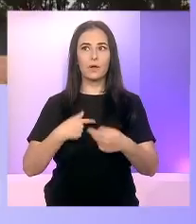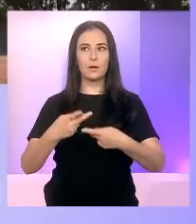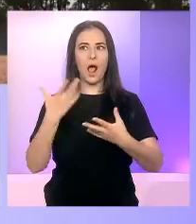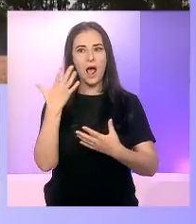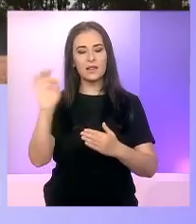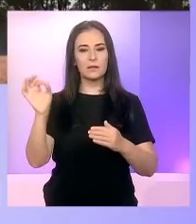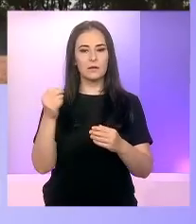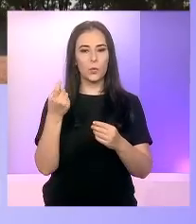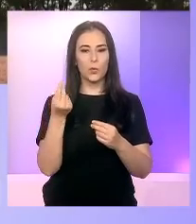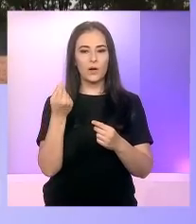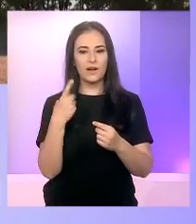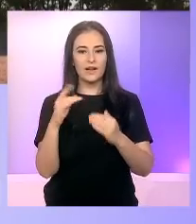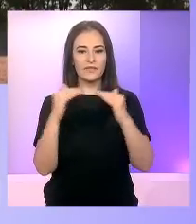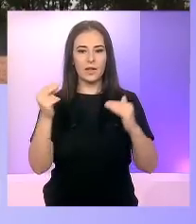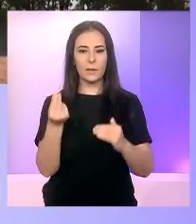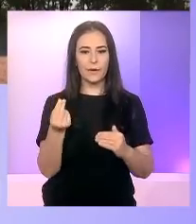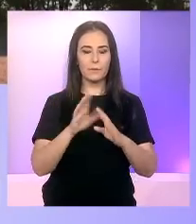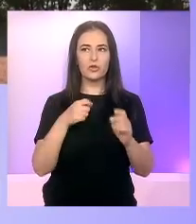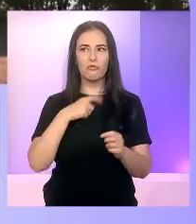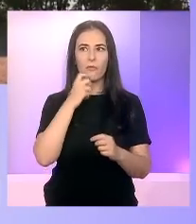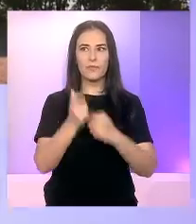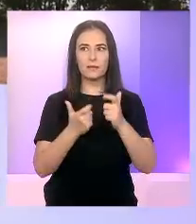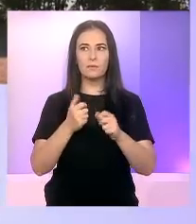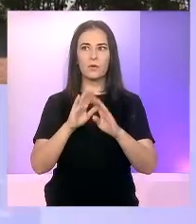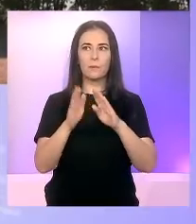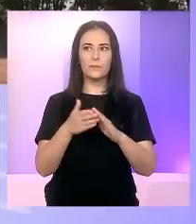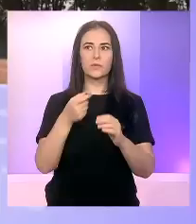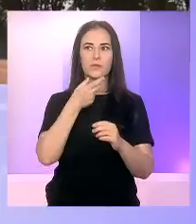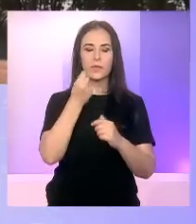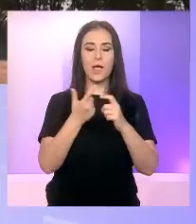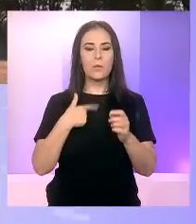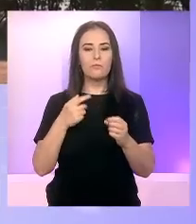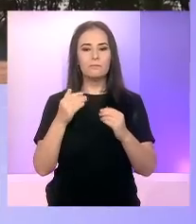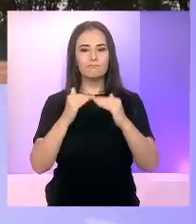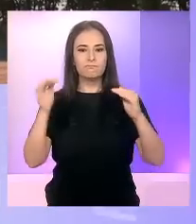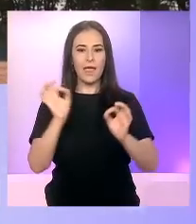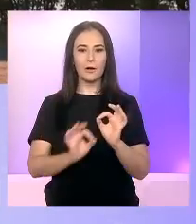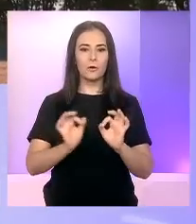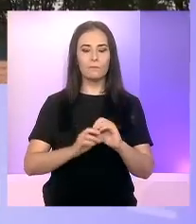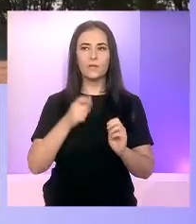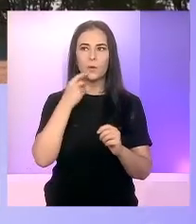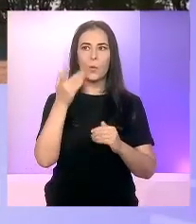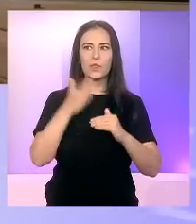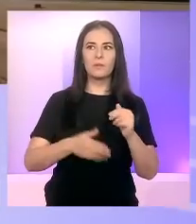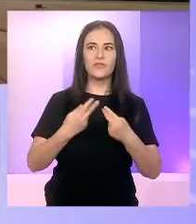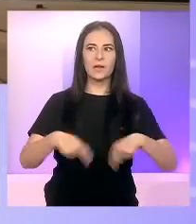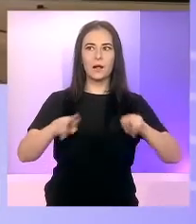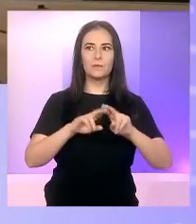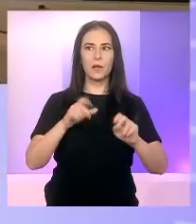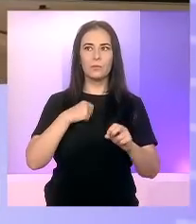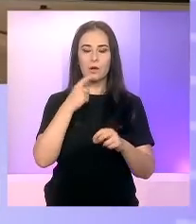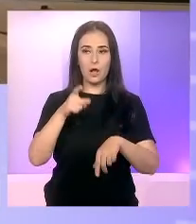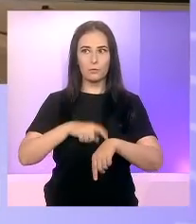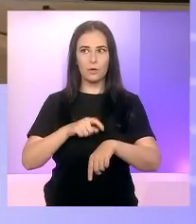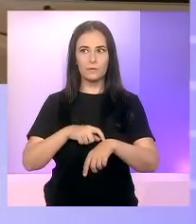alt nivel de preț, pentru că sunt, să zicem, supunse rilor și corcidurilor Uniunii Europene și, într-un final, trebuie să știți că în